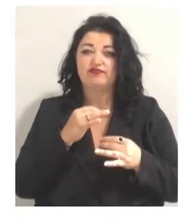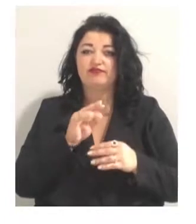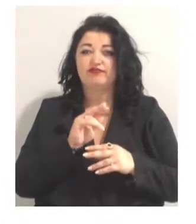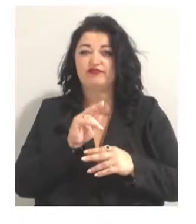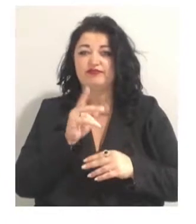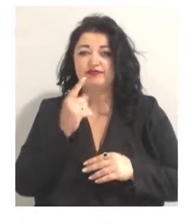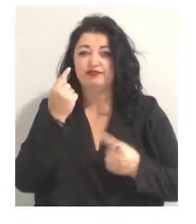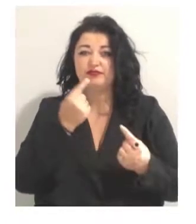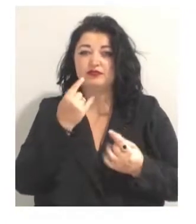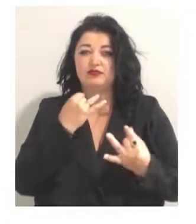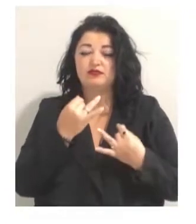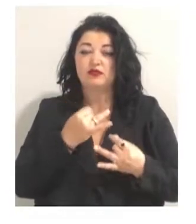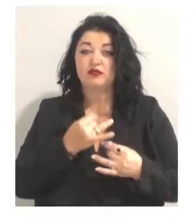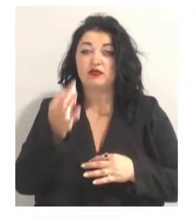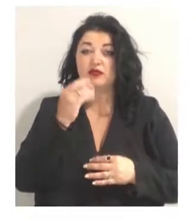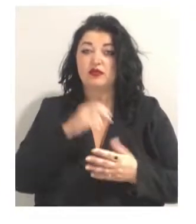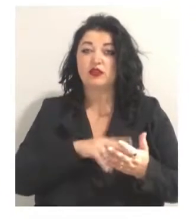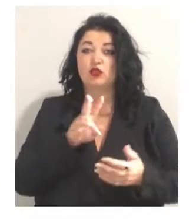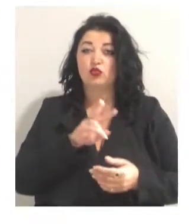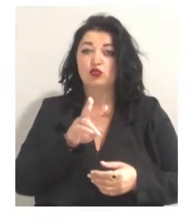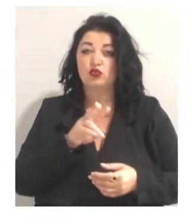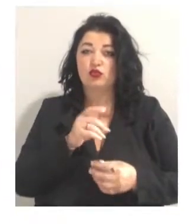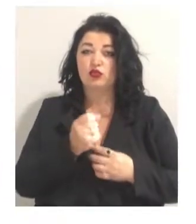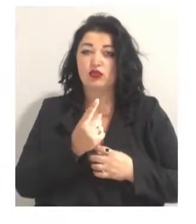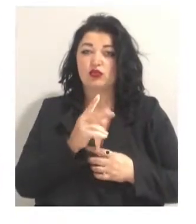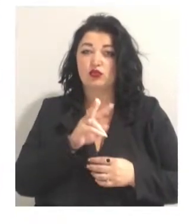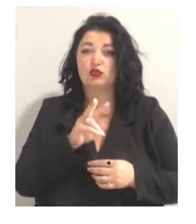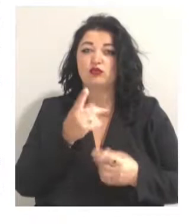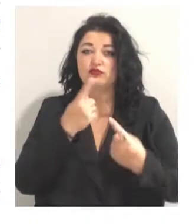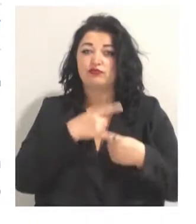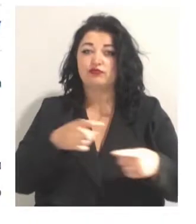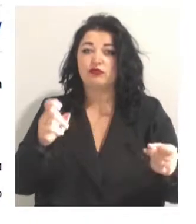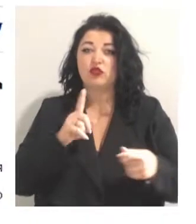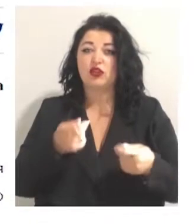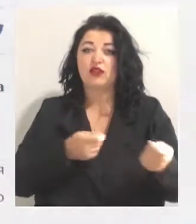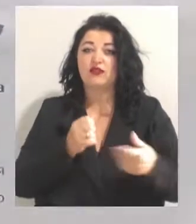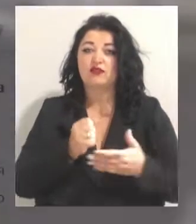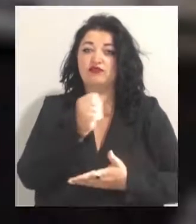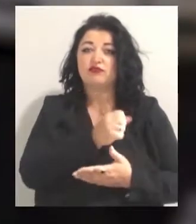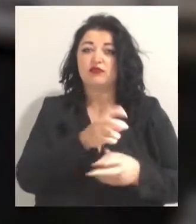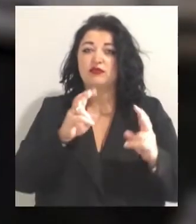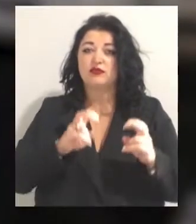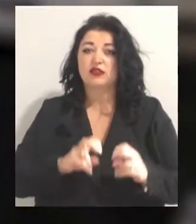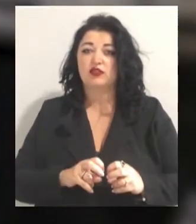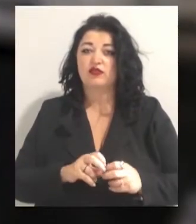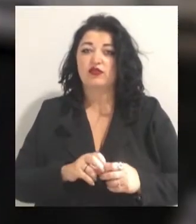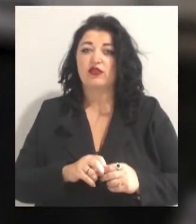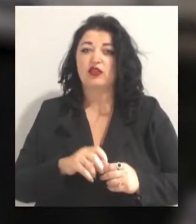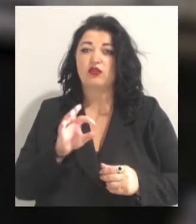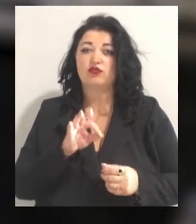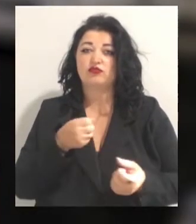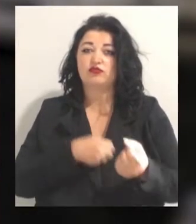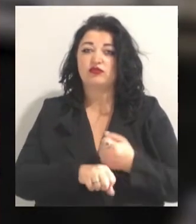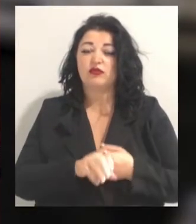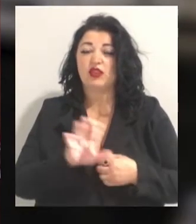лютого у пресслужбі Національної поліції Одесьчини повідомляли, що керівництво управління призначило службове розслідування щодо ймовірного зґвалтування неповнолітньої